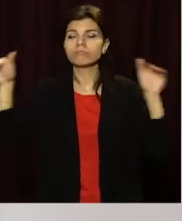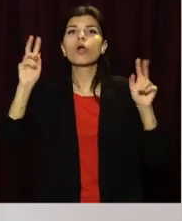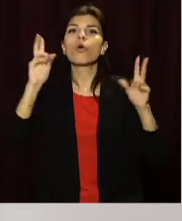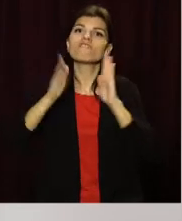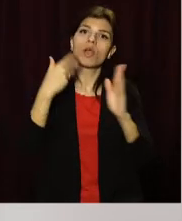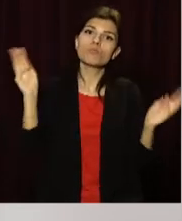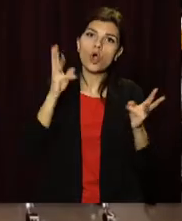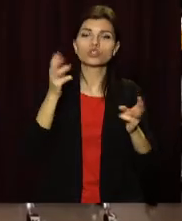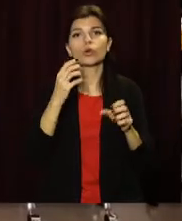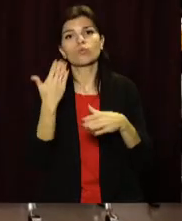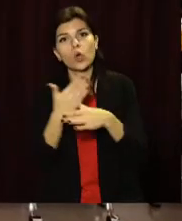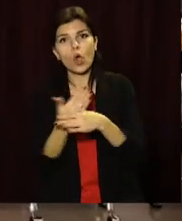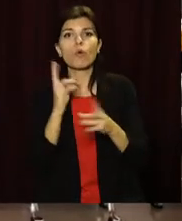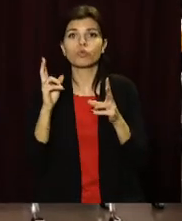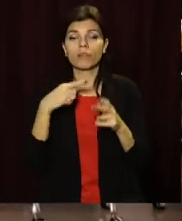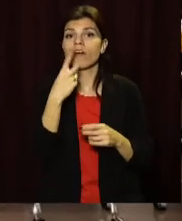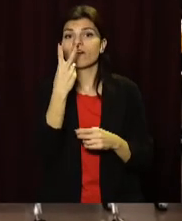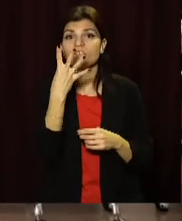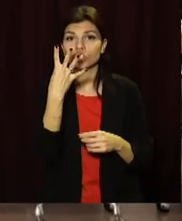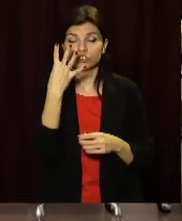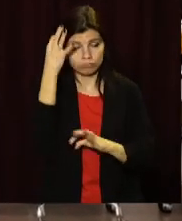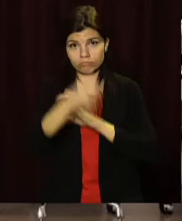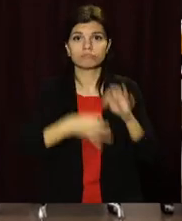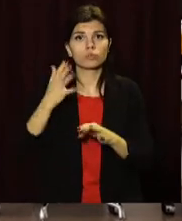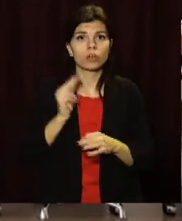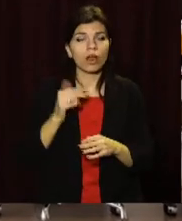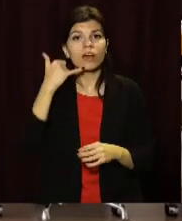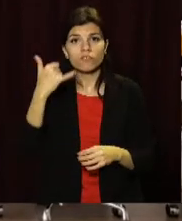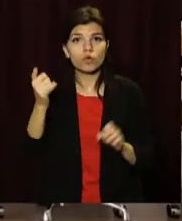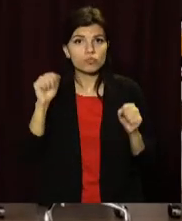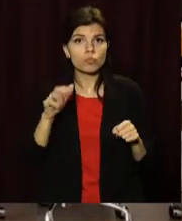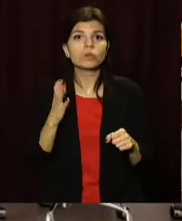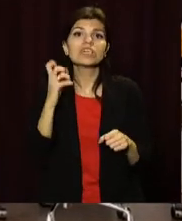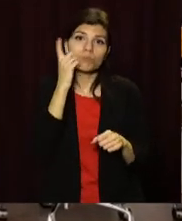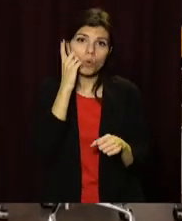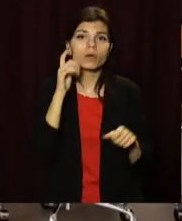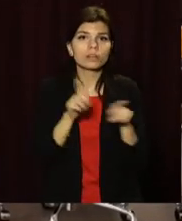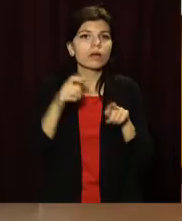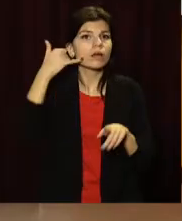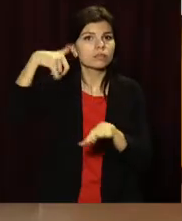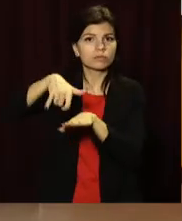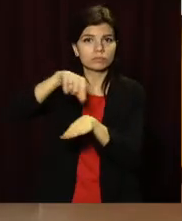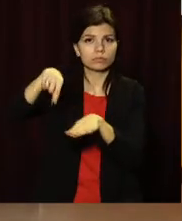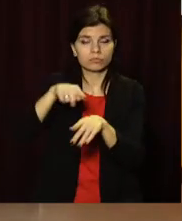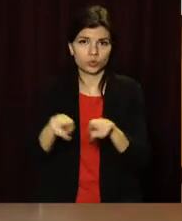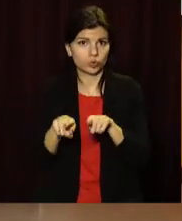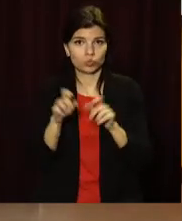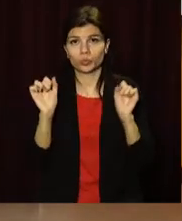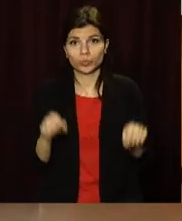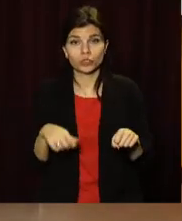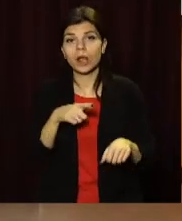допомоги. Центр працюватиме 24 на 7. На номер можна буде зателефонувати як з мобільного, так і зі стаціонарного телефона.